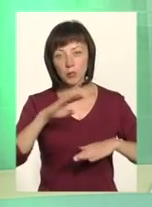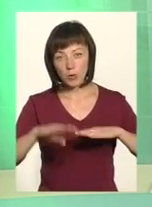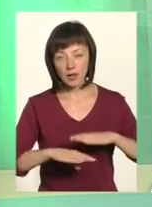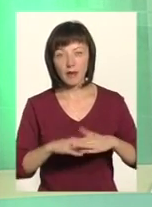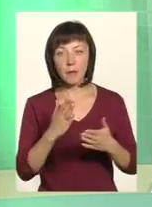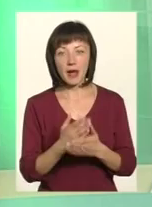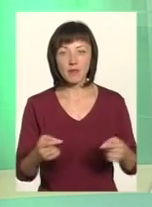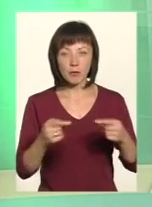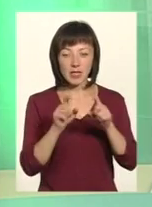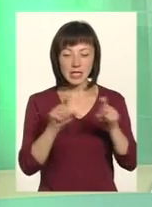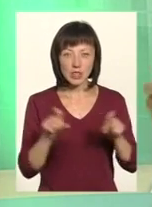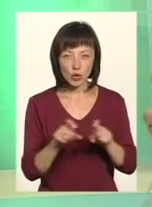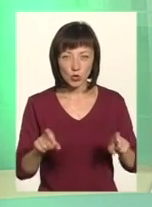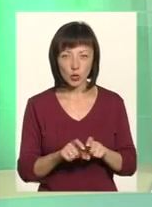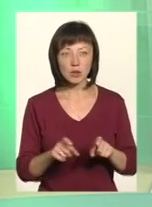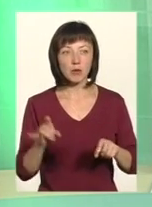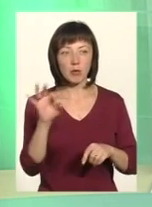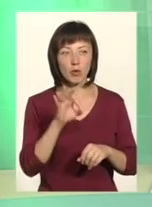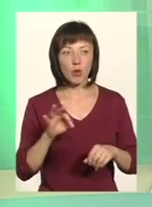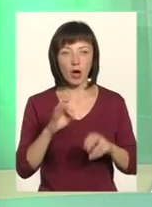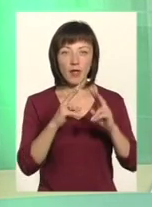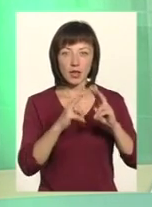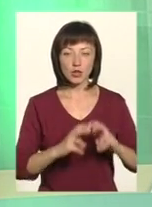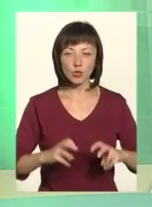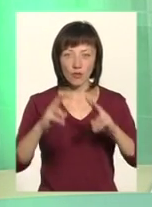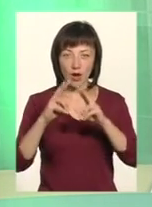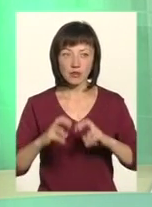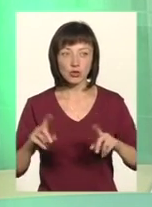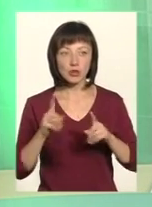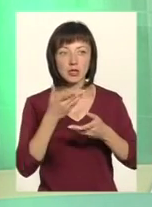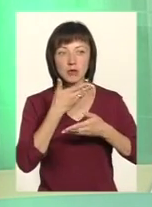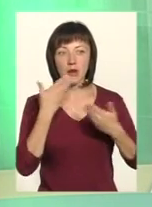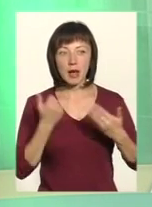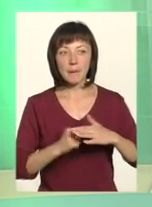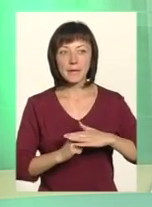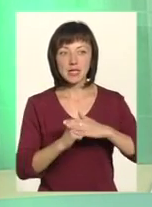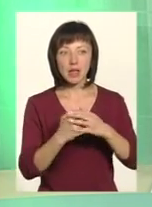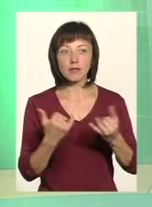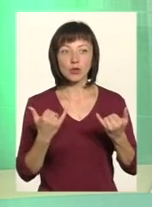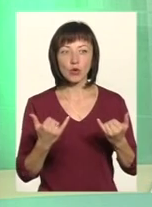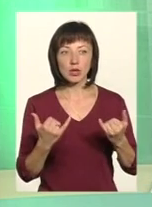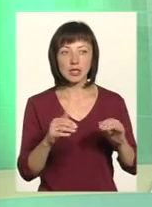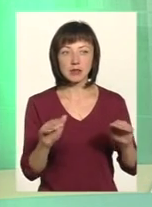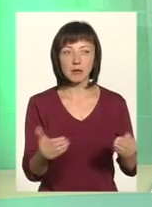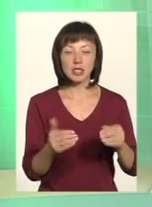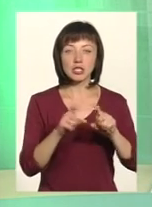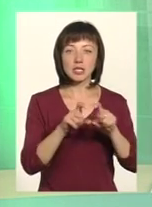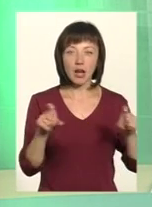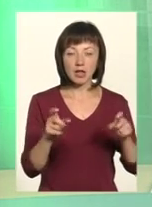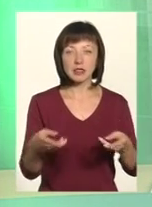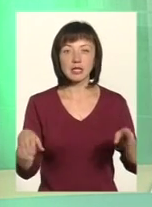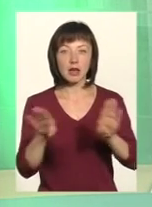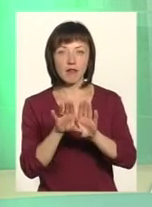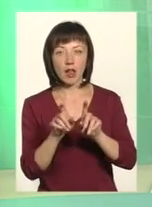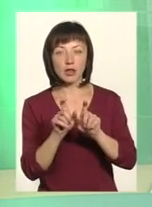відповідні інституції, ми говоримо сьогодні, проаналізувавши, що немає підстав сьогодні зменшувати заклади, закривати